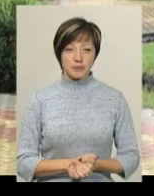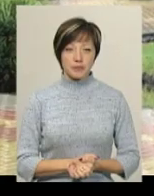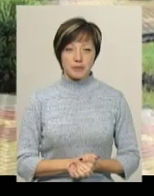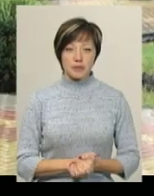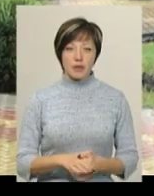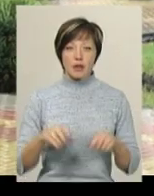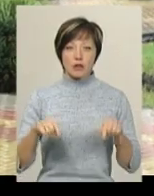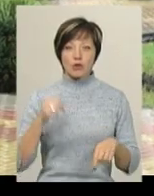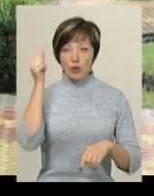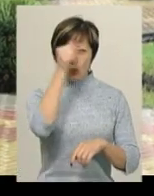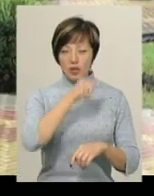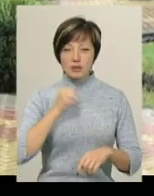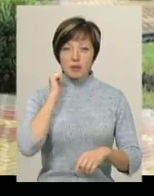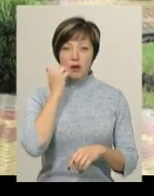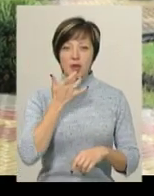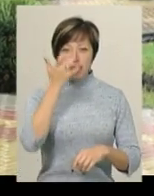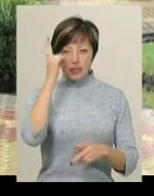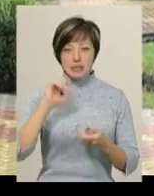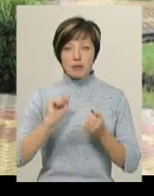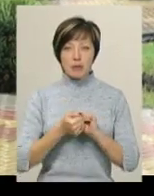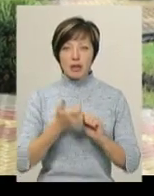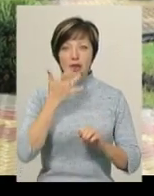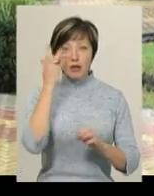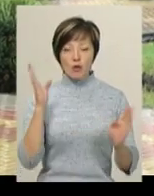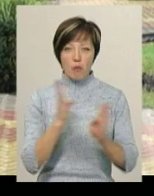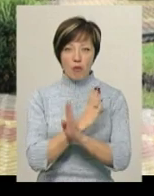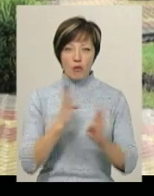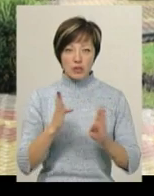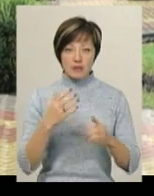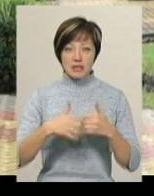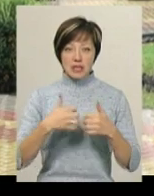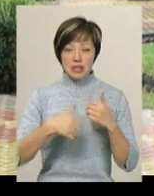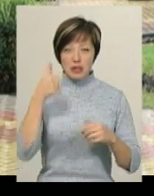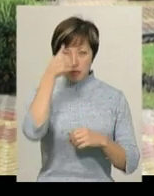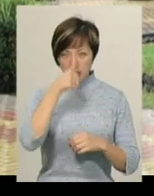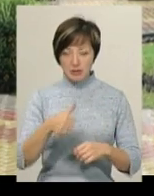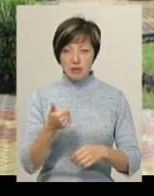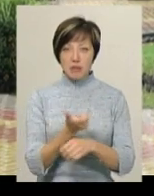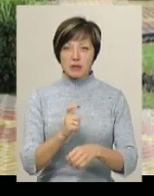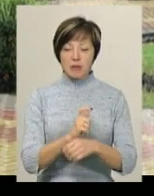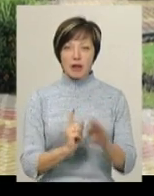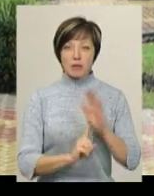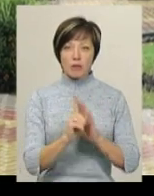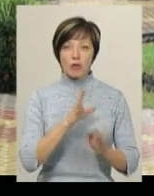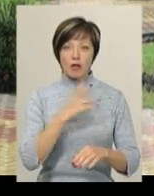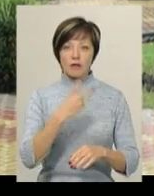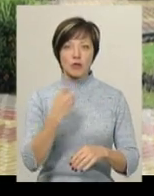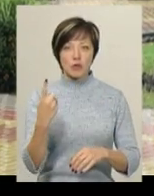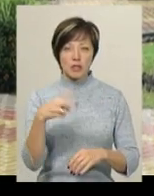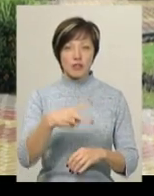Цьогорічне бабуне літо запам'ятається майже літньою погодою. В середині місяця максимальна температура повітря сягала 21